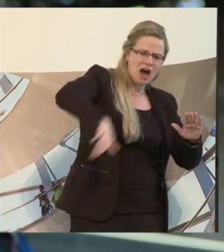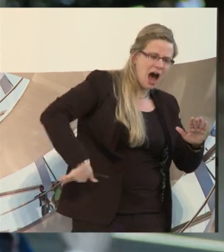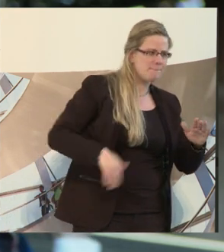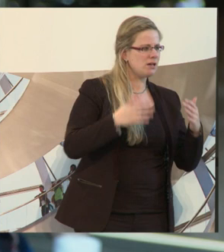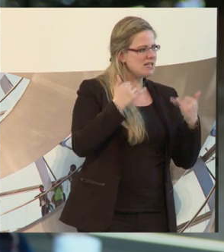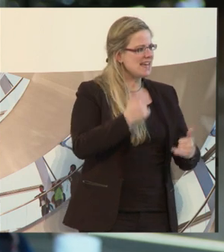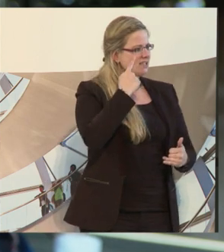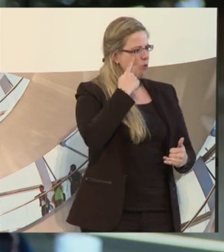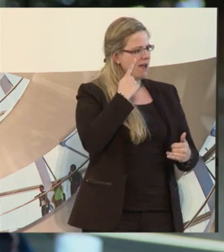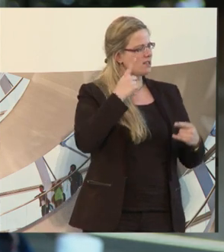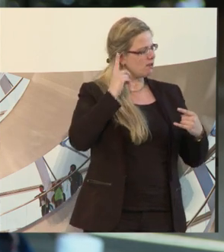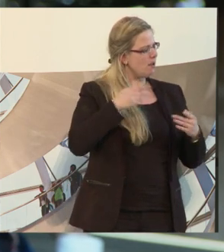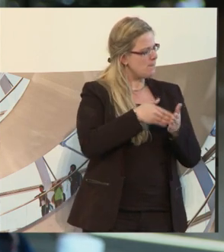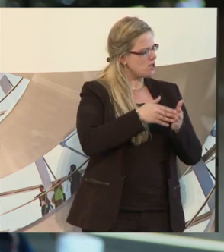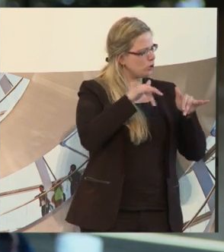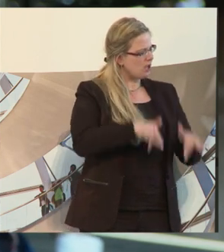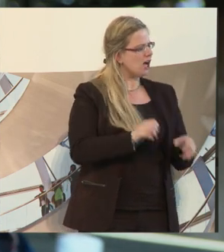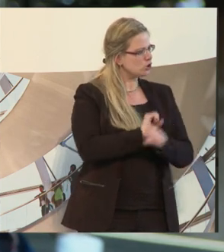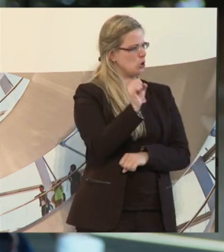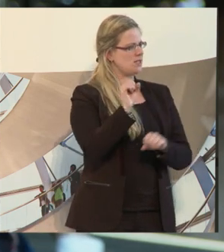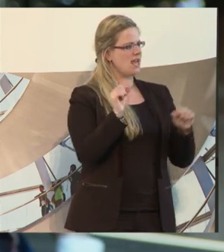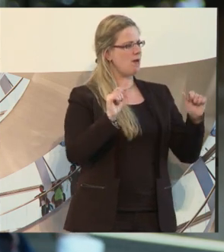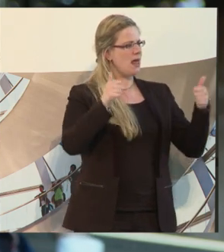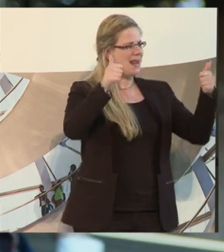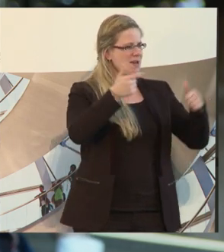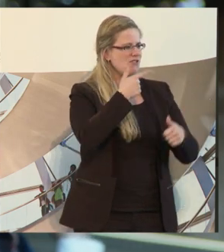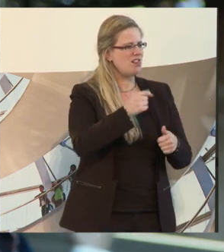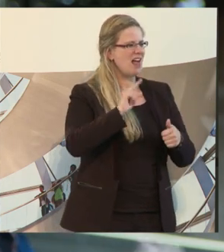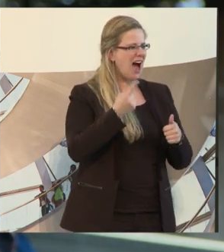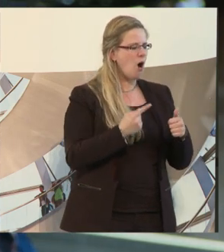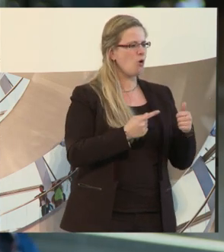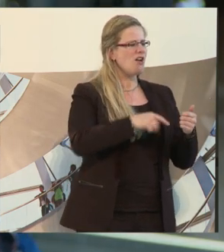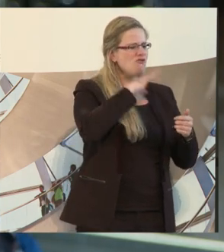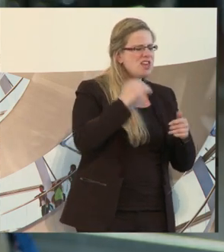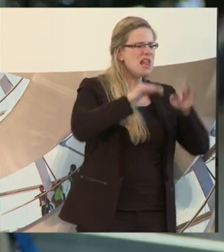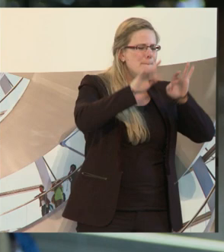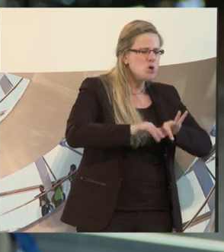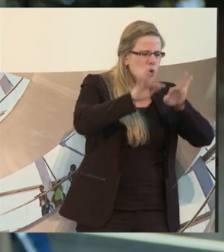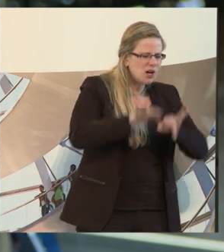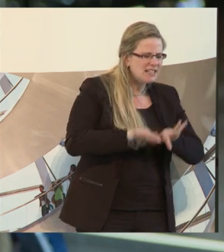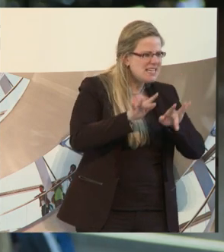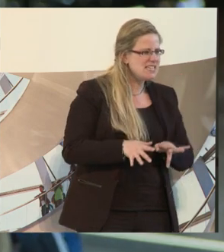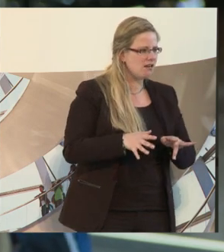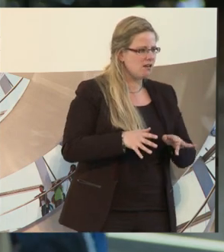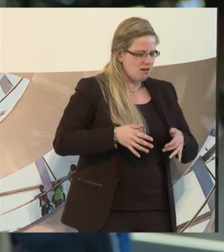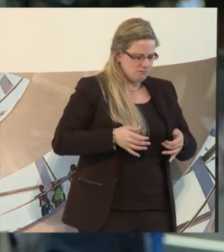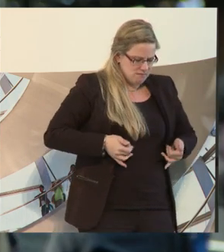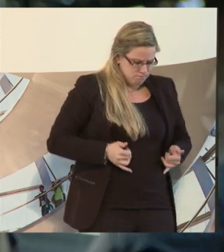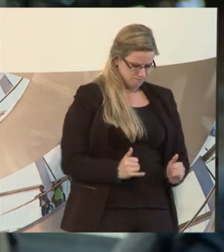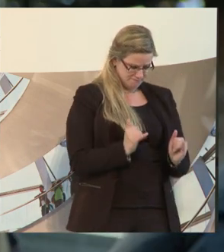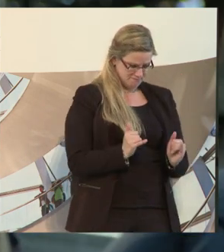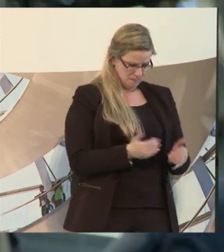Mensch mit Behinderung und vor allen Dingen die Bürokratie muss abgebaut werden. Das Kind kommt auf die Welt, da hat man schon einen ersten